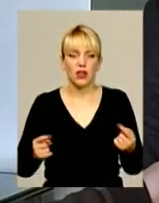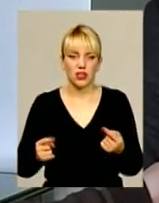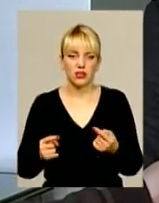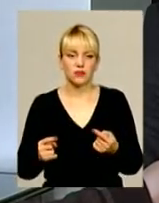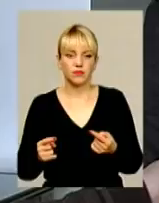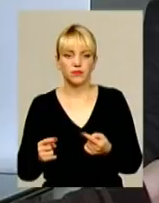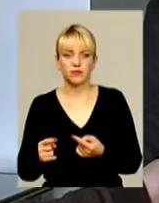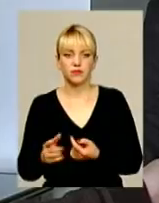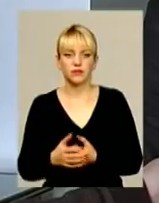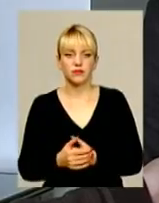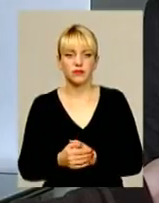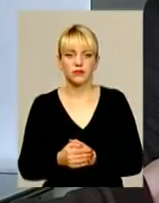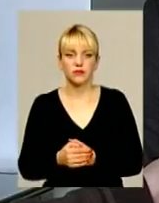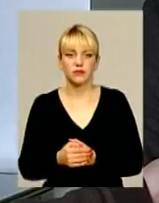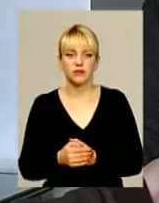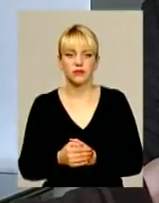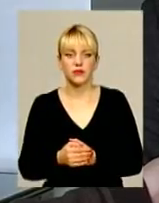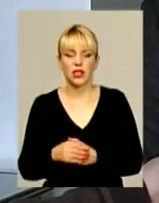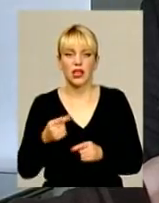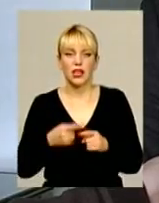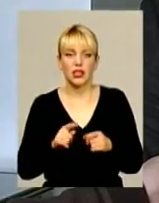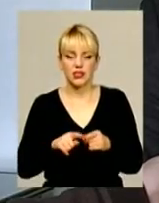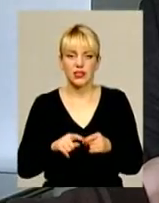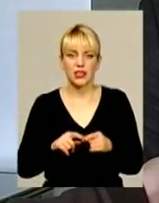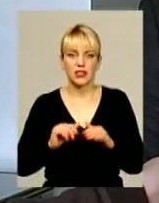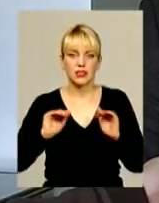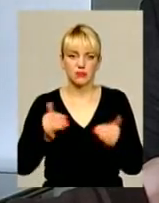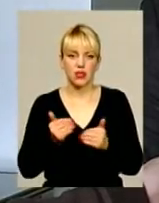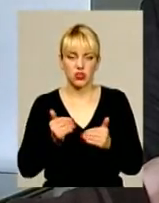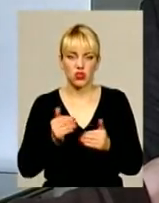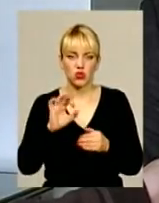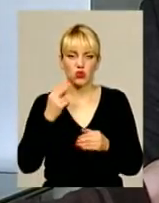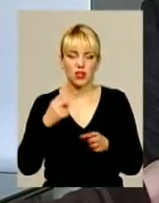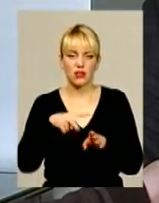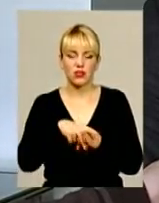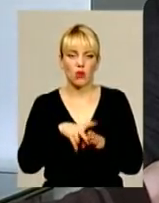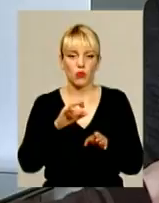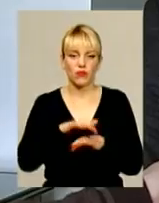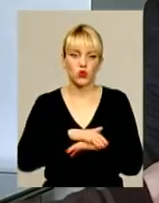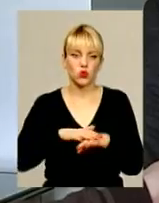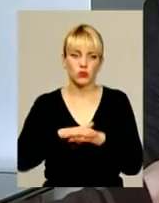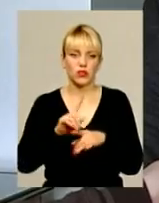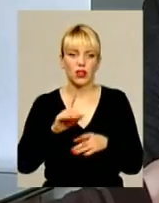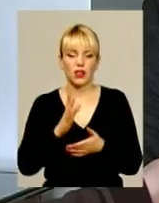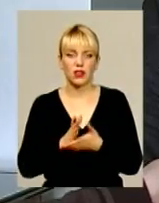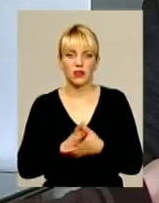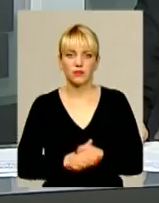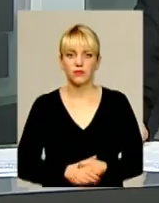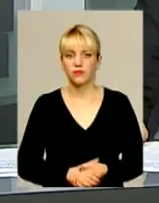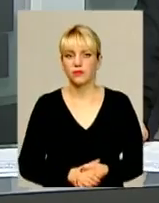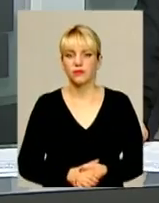разом з цим це зняття, скажімо так, соціальної напруги в суспільстві, яка є».